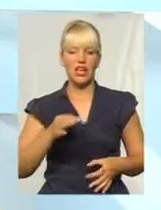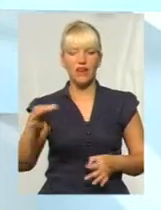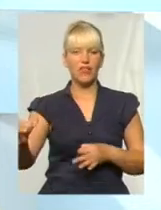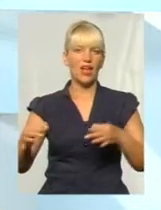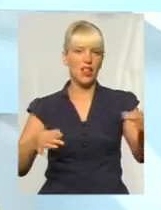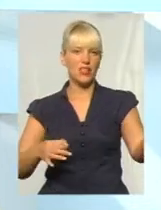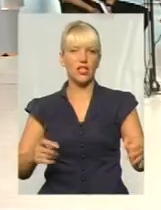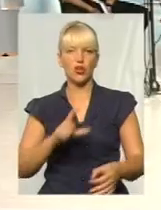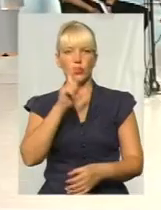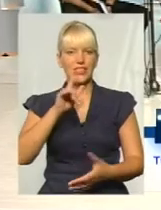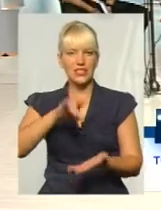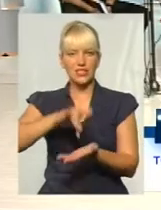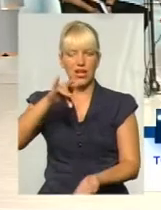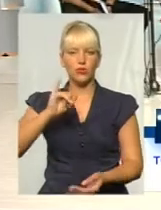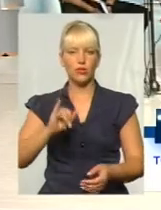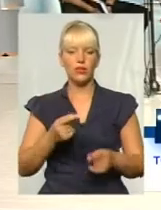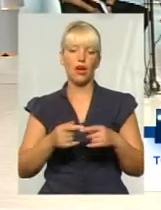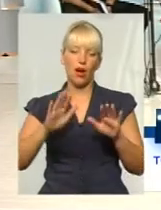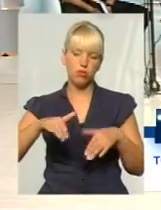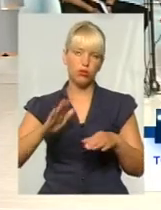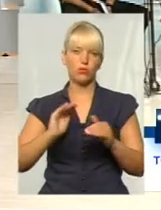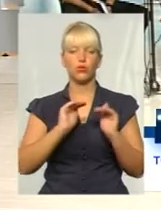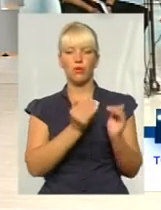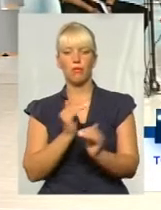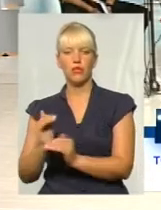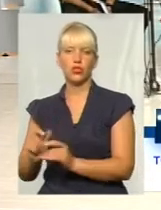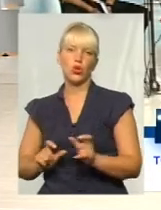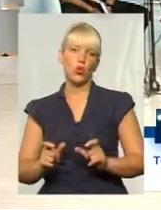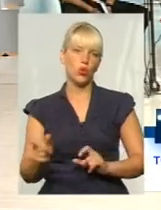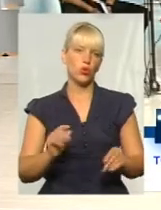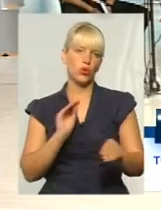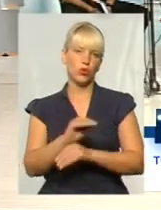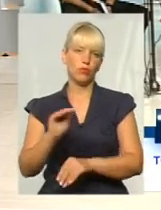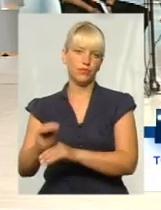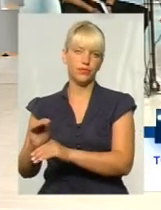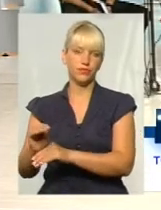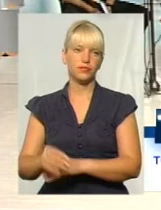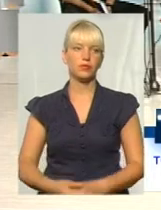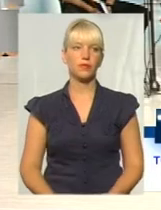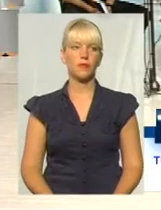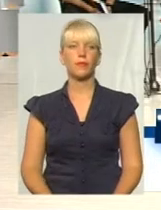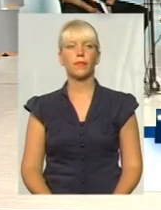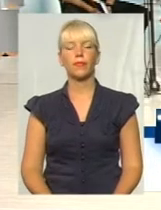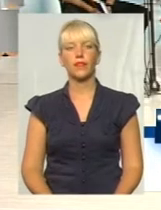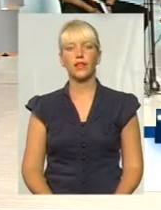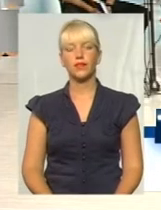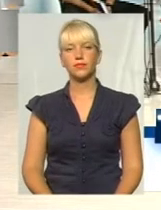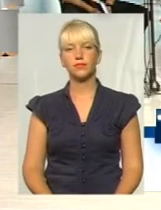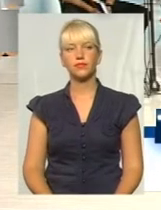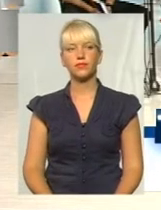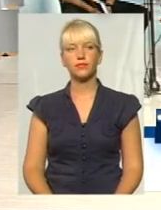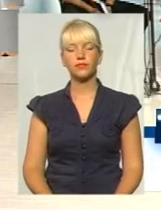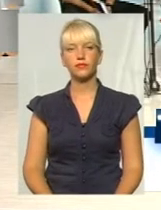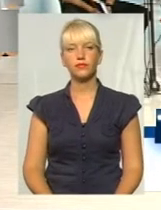потім вже ці магістралі будуть обростати меншими доріжками, які будуть з'єднувати ці магістралі. Про те кільце, що пані Тетяна в принципі Ну